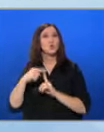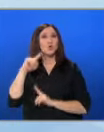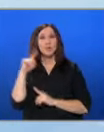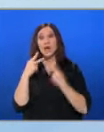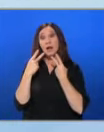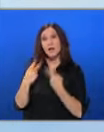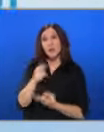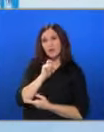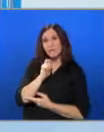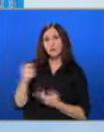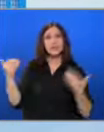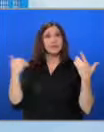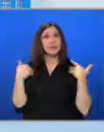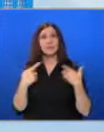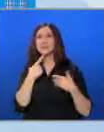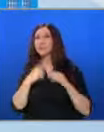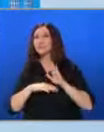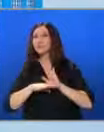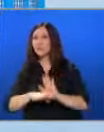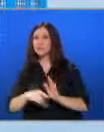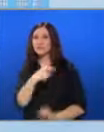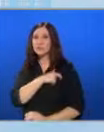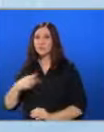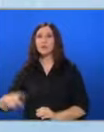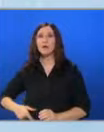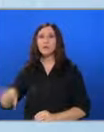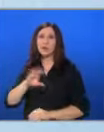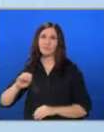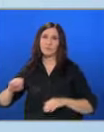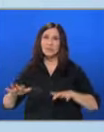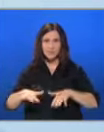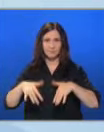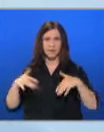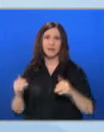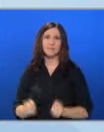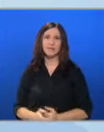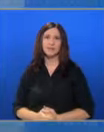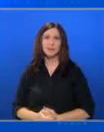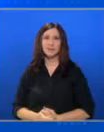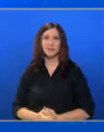от деня гледайте интервюта с кандидати за депутати в националния и европейски парламент.